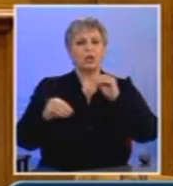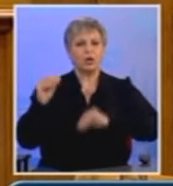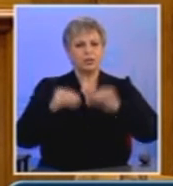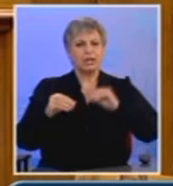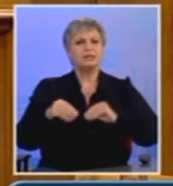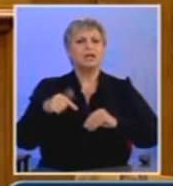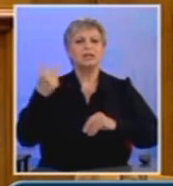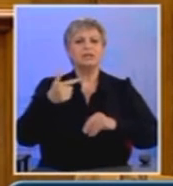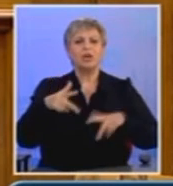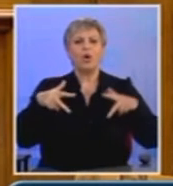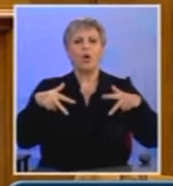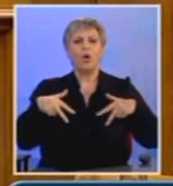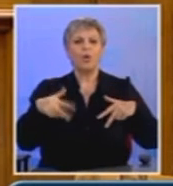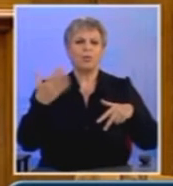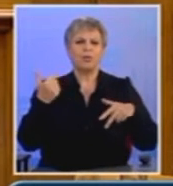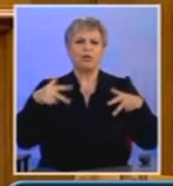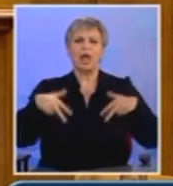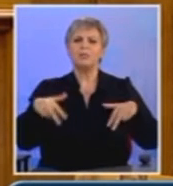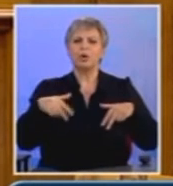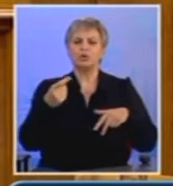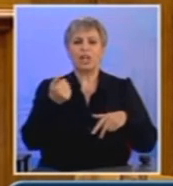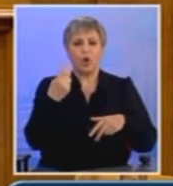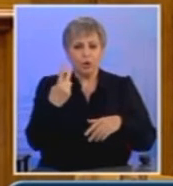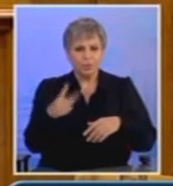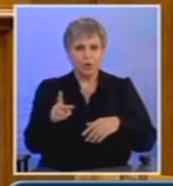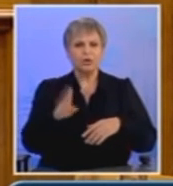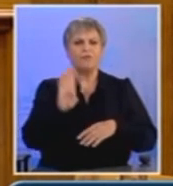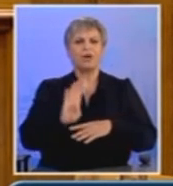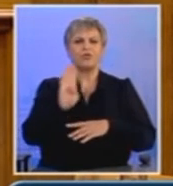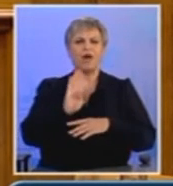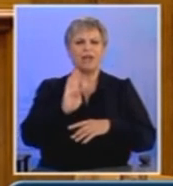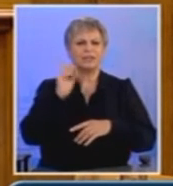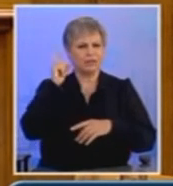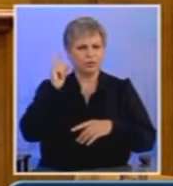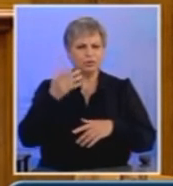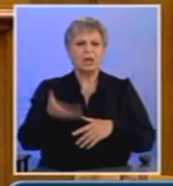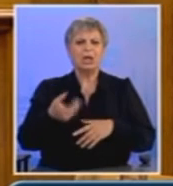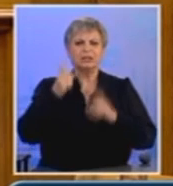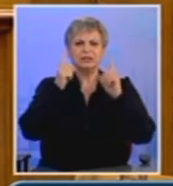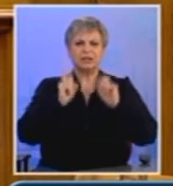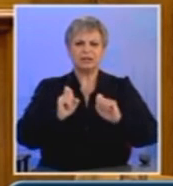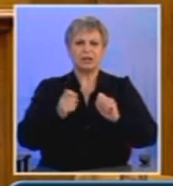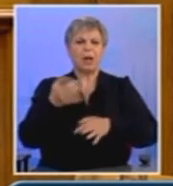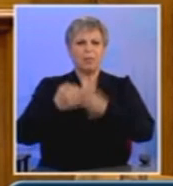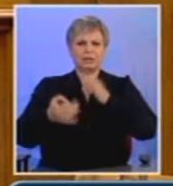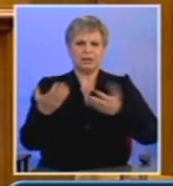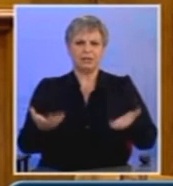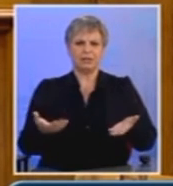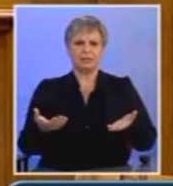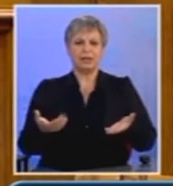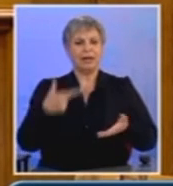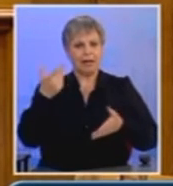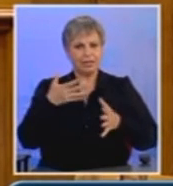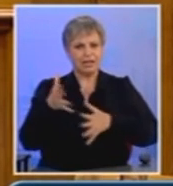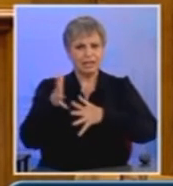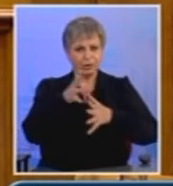Βαρουφάκης μέχρι προχτές Υπουργός Οικονομικών σας. Ποιον προσπαθείτε δηλαδή να κοροϊδέψετε. Αποτελεί θράσος να